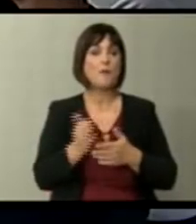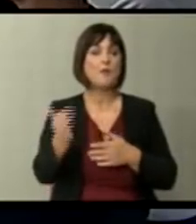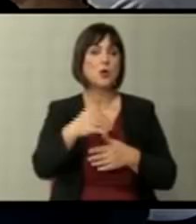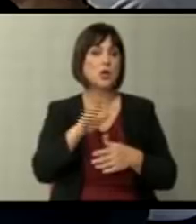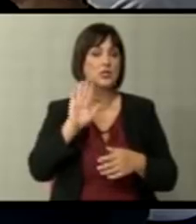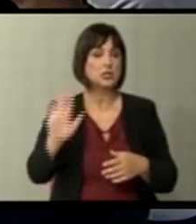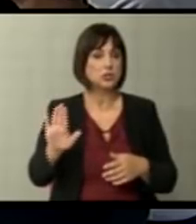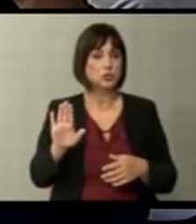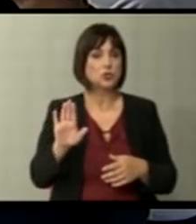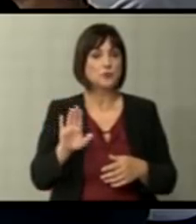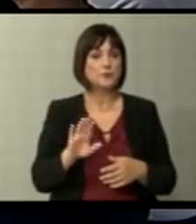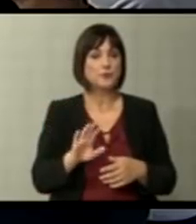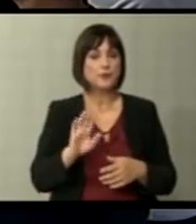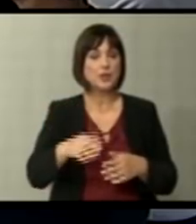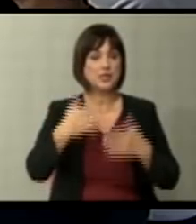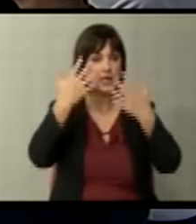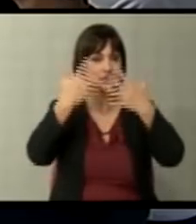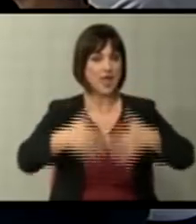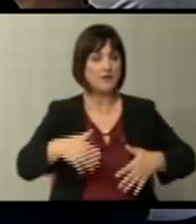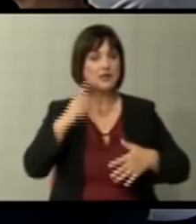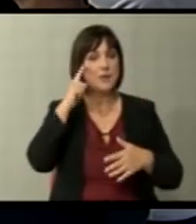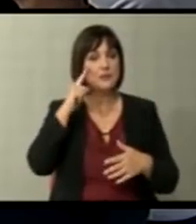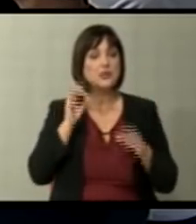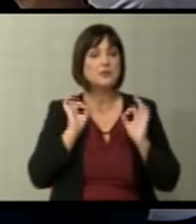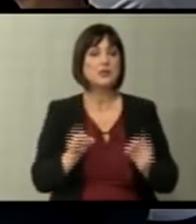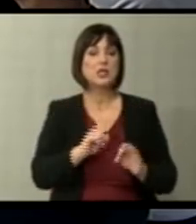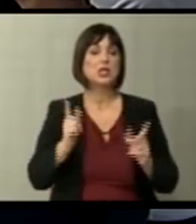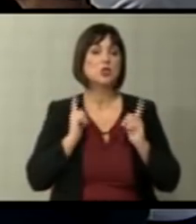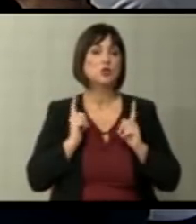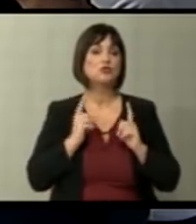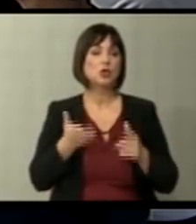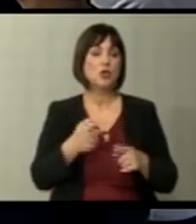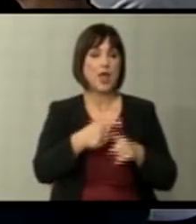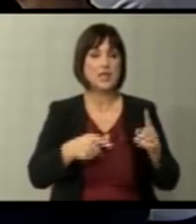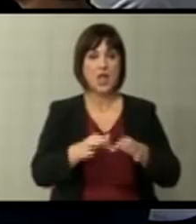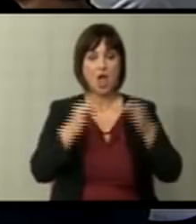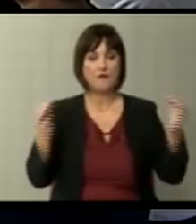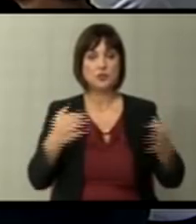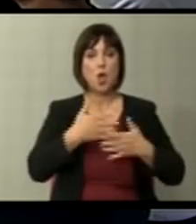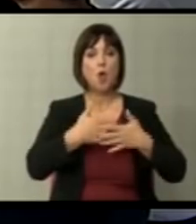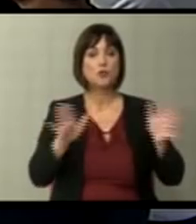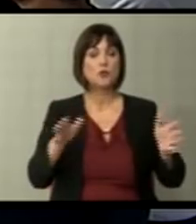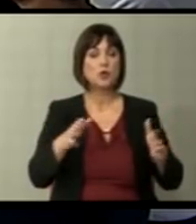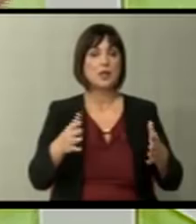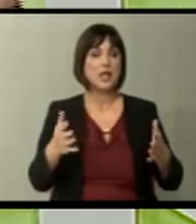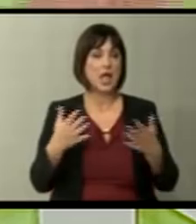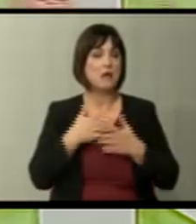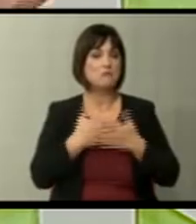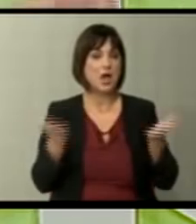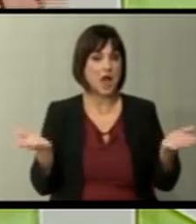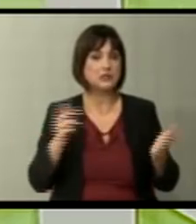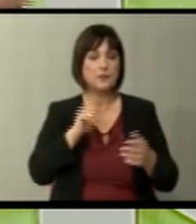завесата, мислам дека сигурно не ги дочекале дел од јавността со отворени раце и